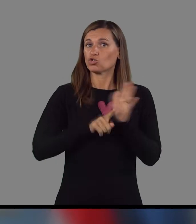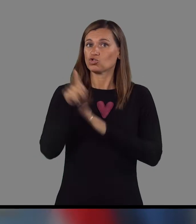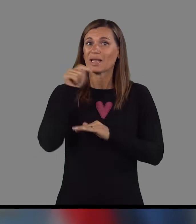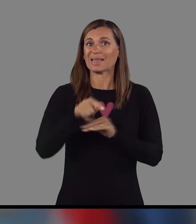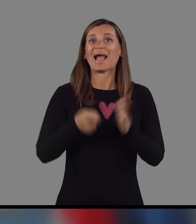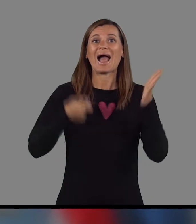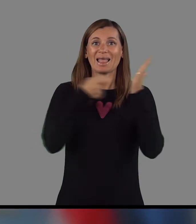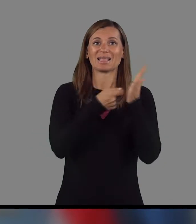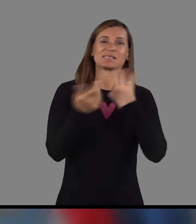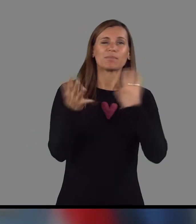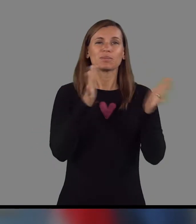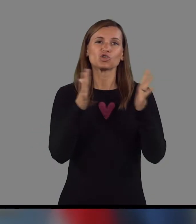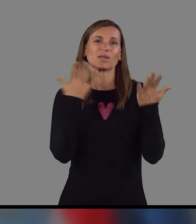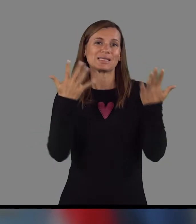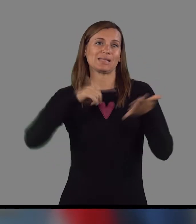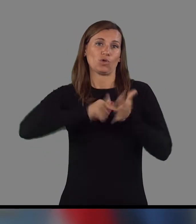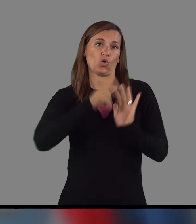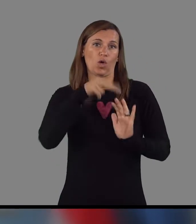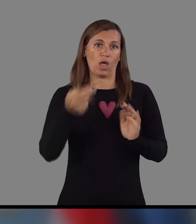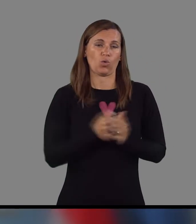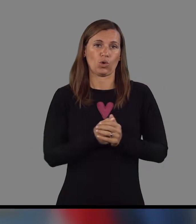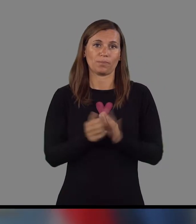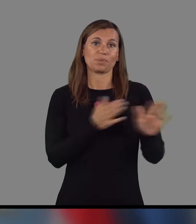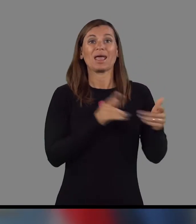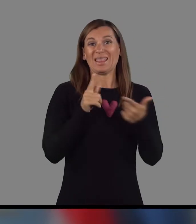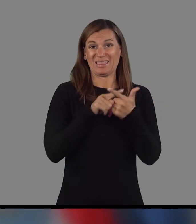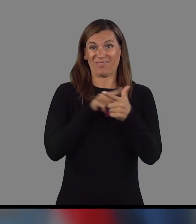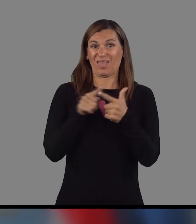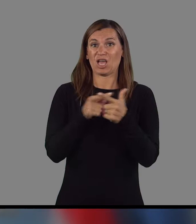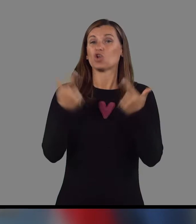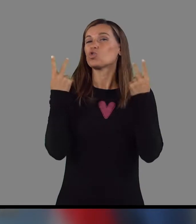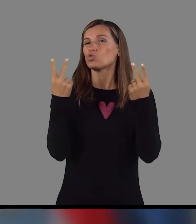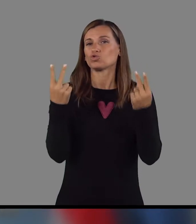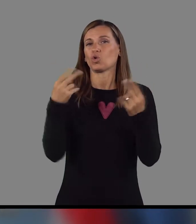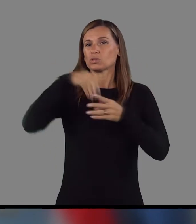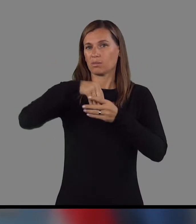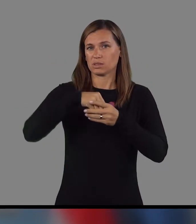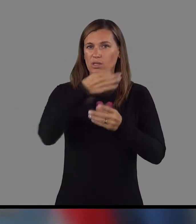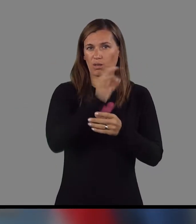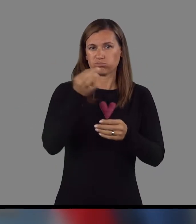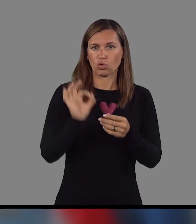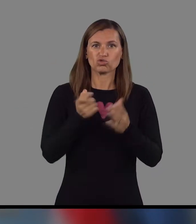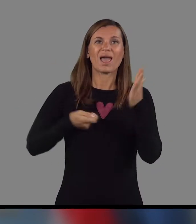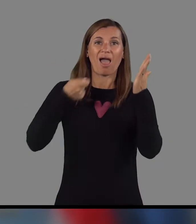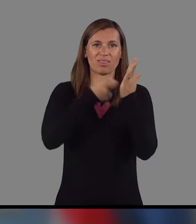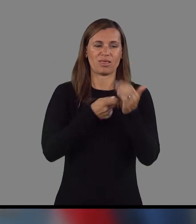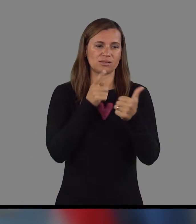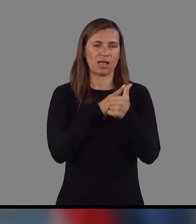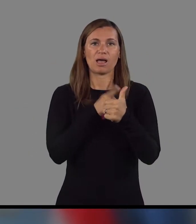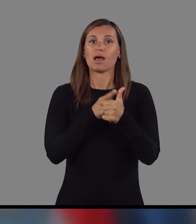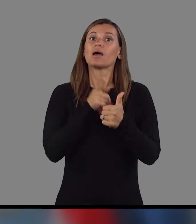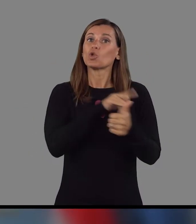aneksa je pa približno 10 milijonov evrov. Dve ključni vsebinski točki aneksa in sicer